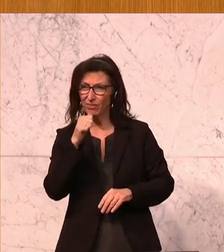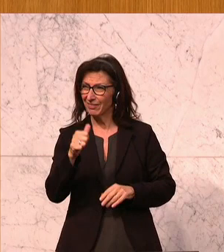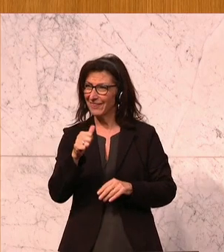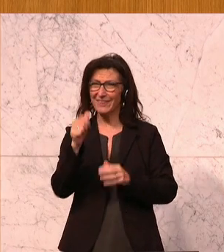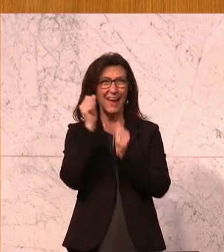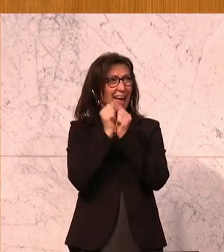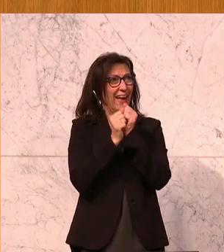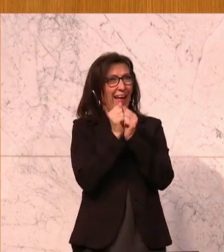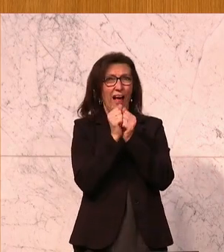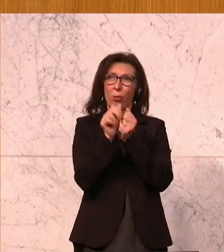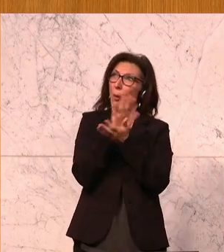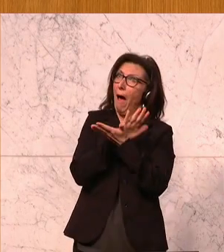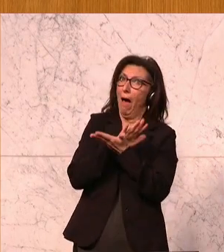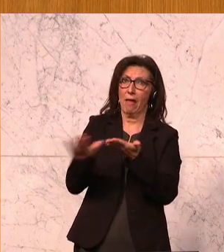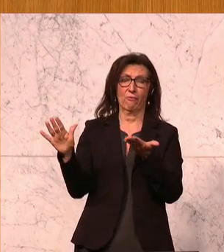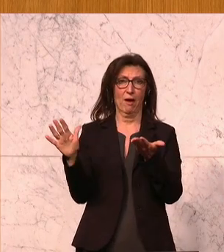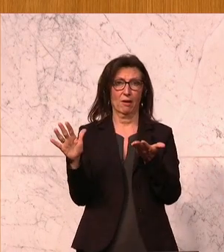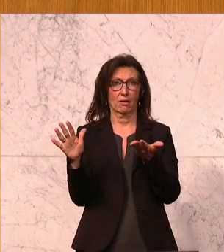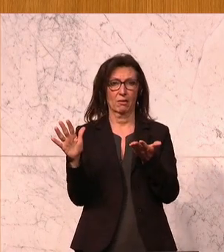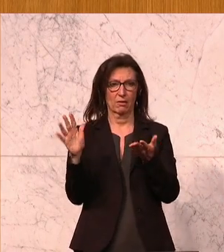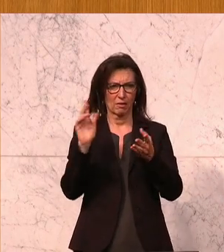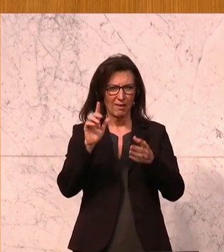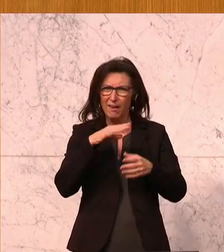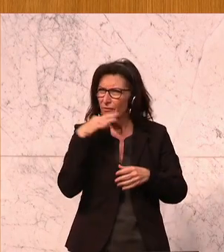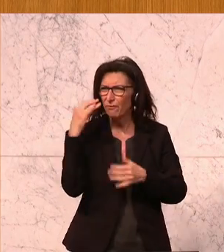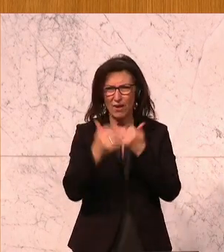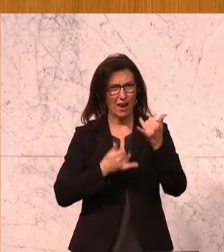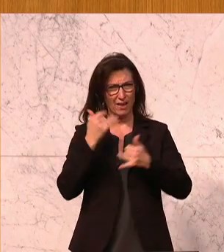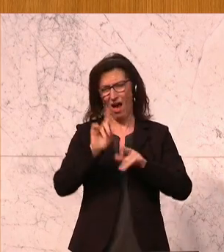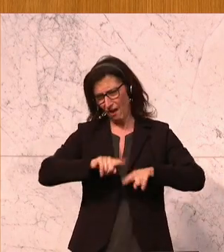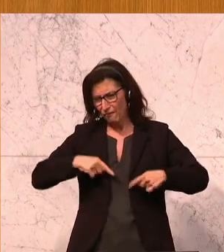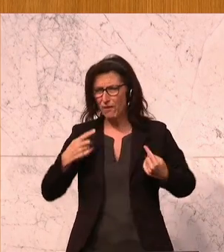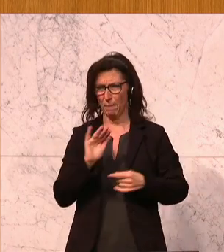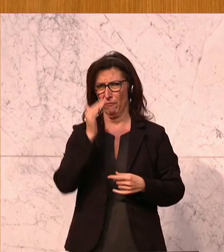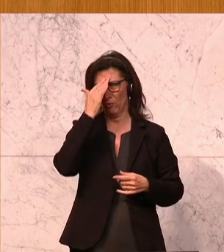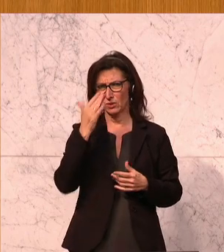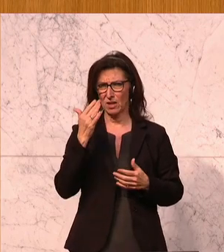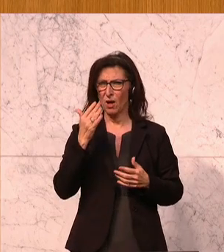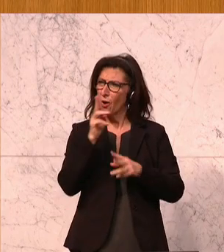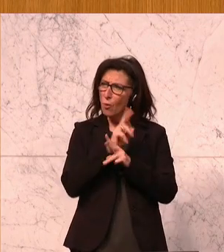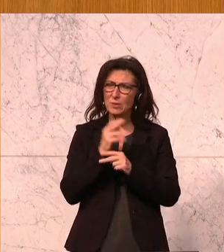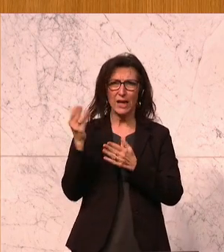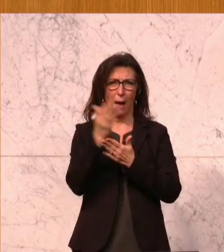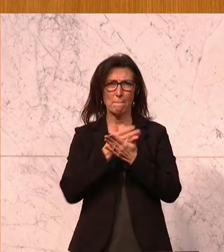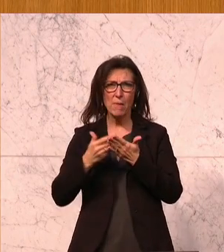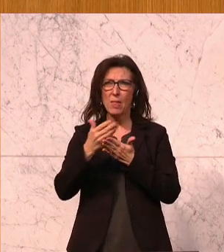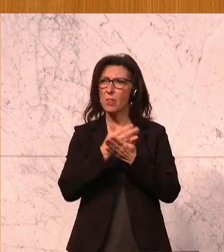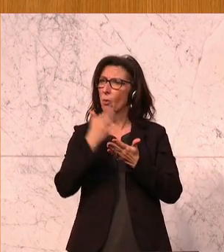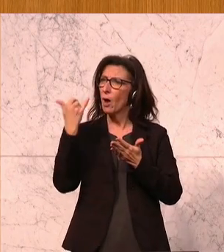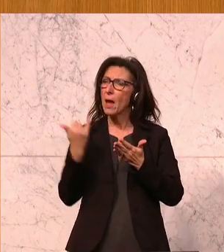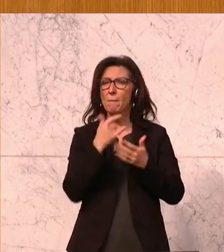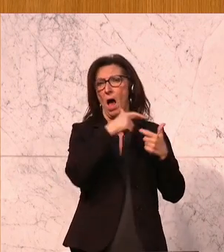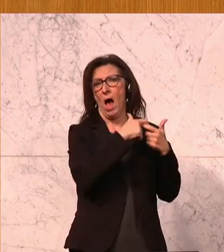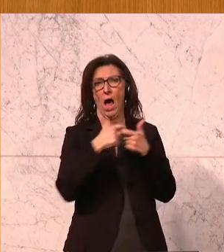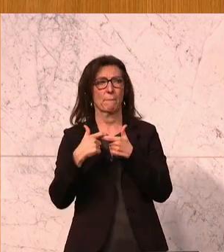Rechenaufgaben. Wir wissen, dass seit vielen Jahren, dass Bildung in Österreich noch immer stark vererbt wird und es ist